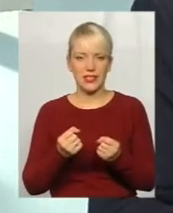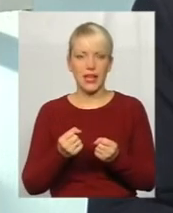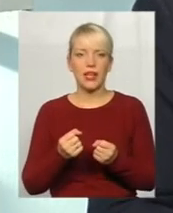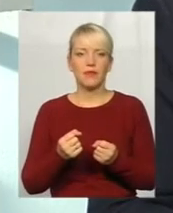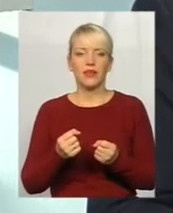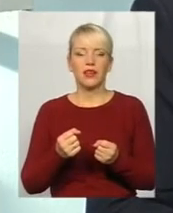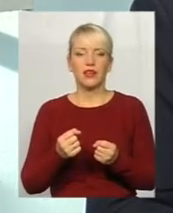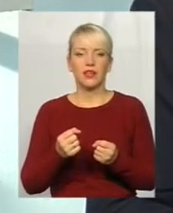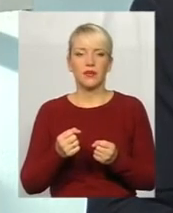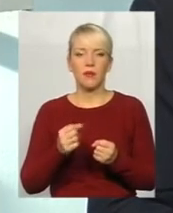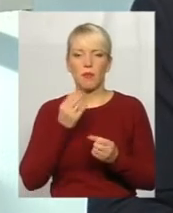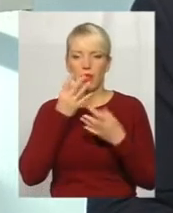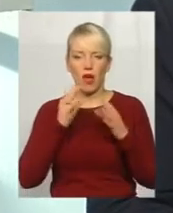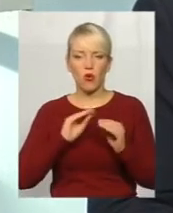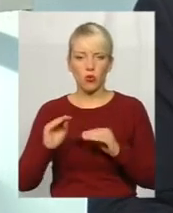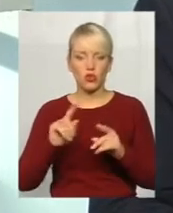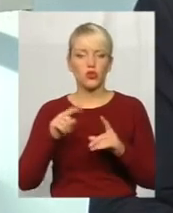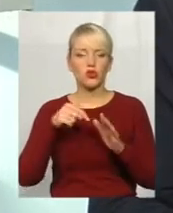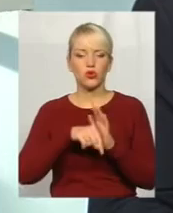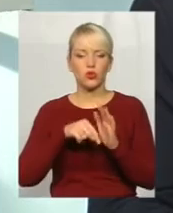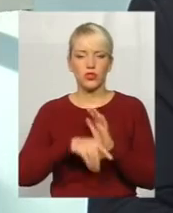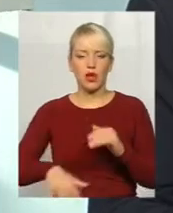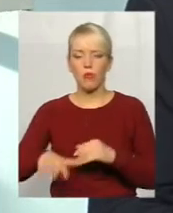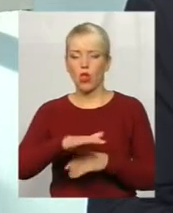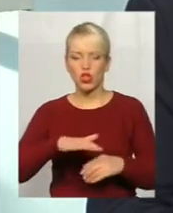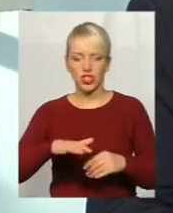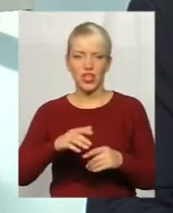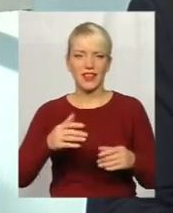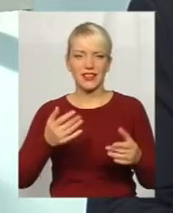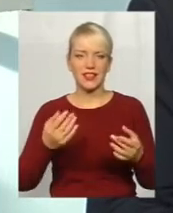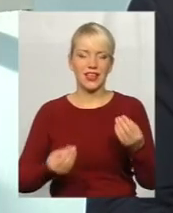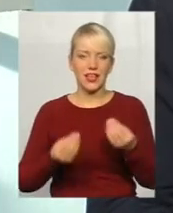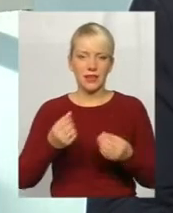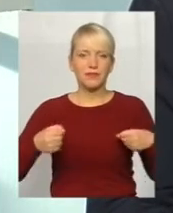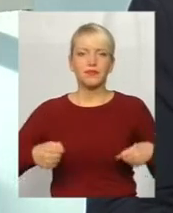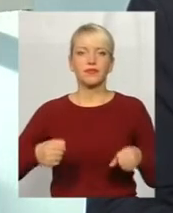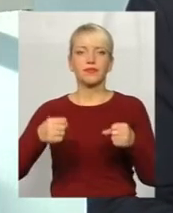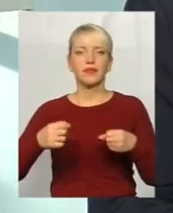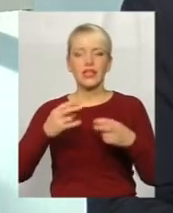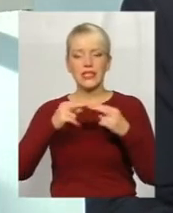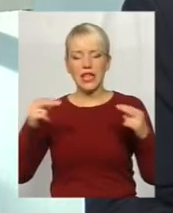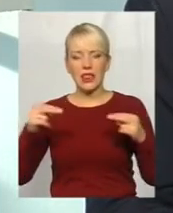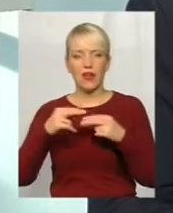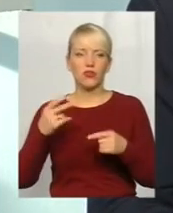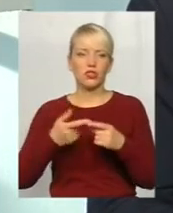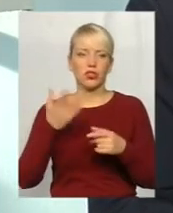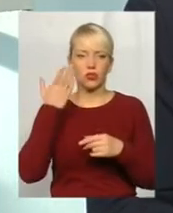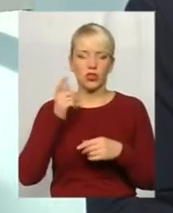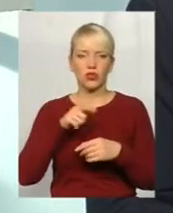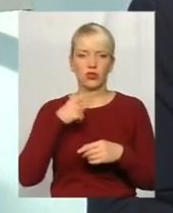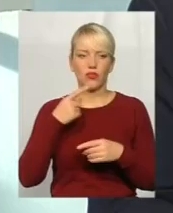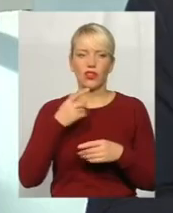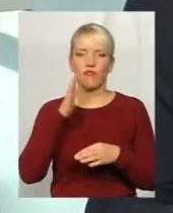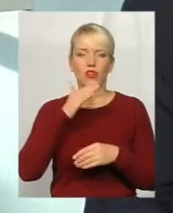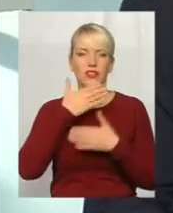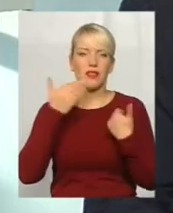Це дуже приємно. Мене радує, коли люди говорять за площадки, за лавочки. Це, ну, розумієте, коли люди не говорять, що води